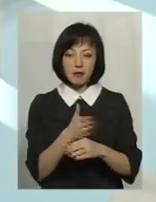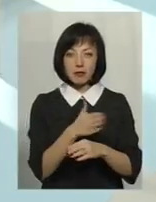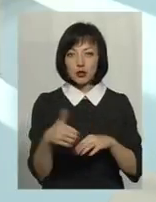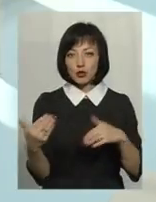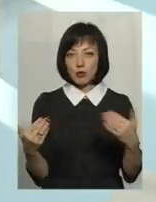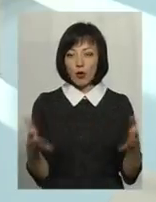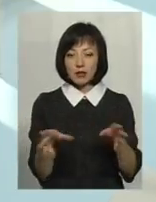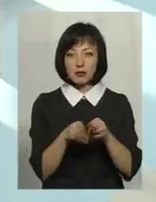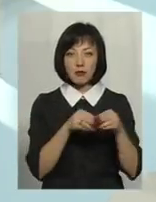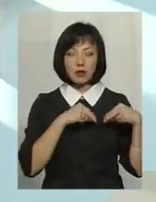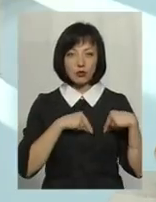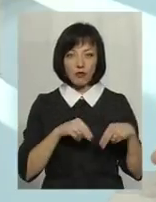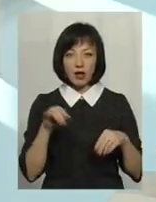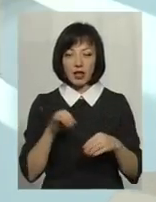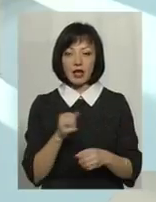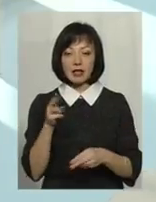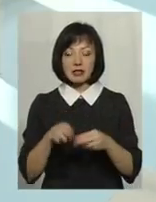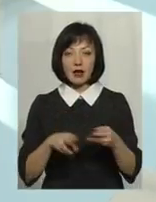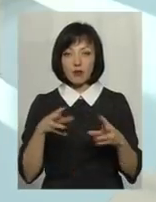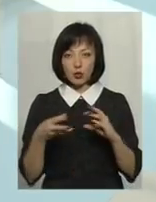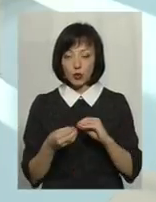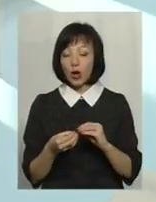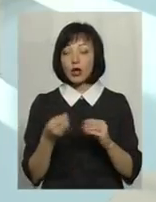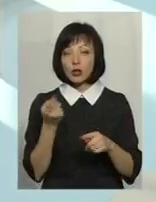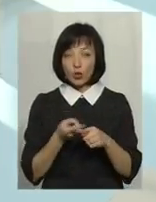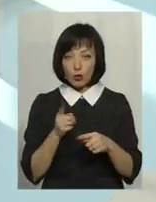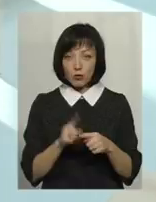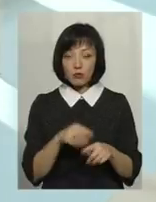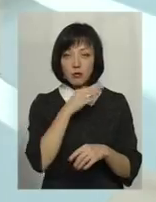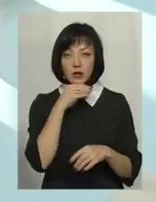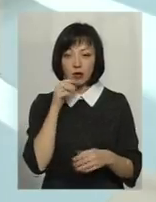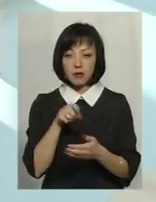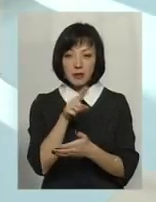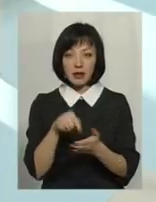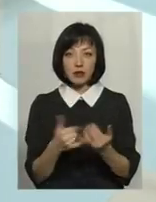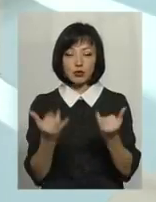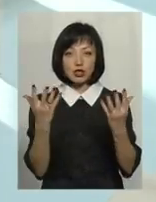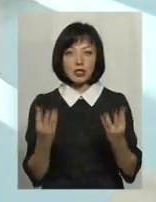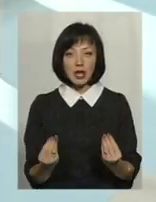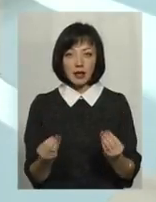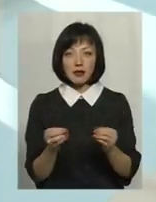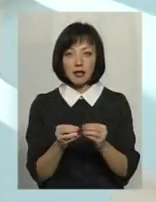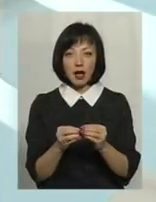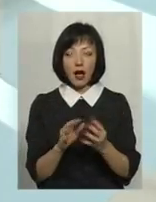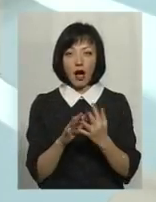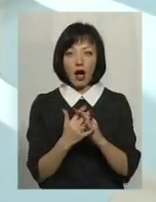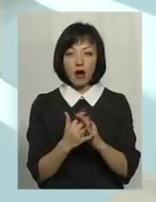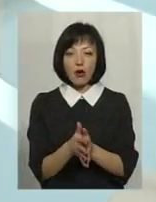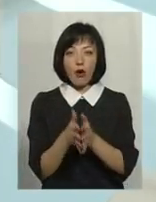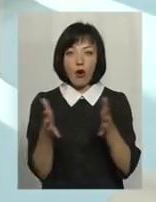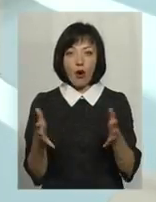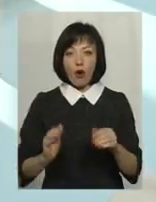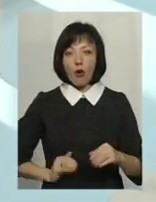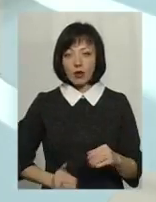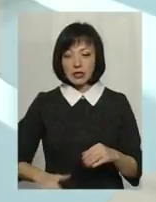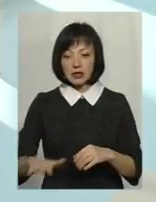взаємодіяли і виводили кінцевий продукт. Тому із багатьох Пританіях, якщо взяти на сьогоднішній день, ті же самі агрохотинги, які працюють на